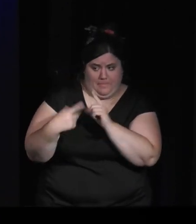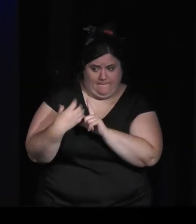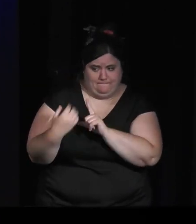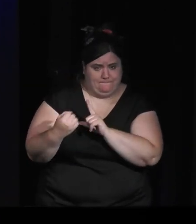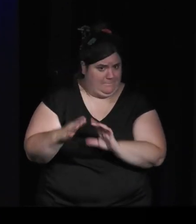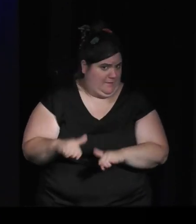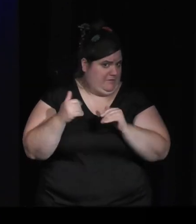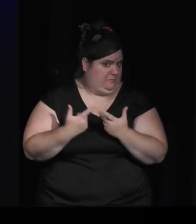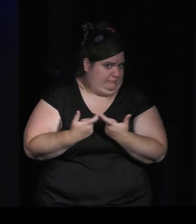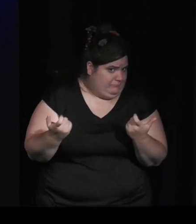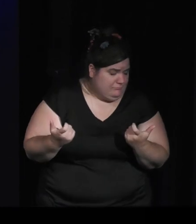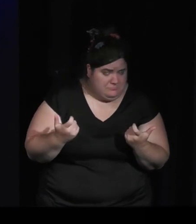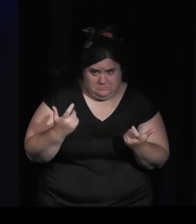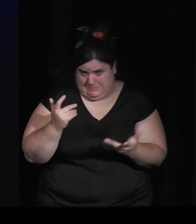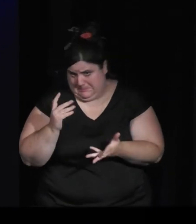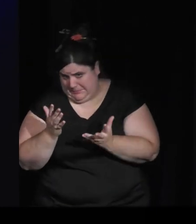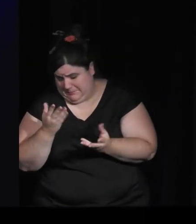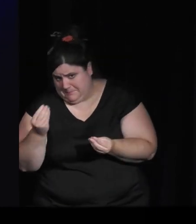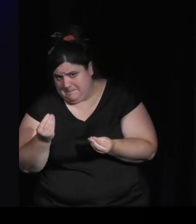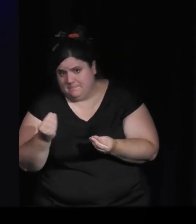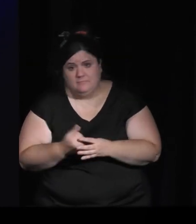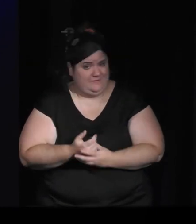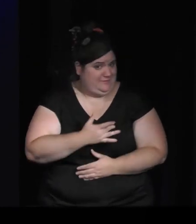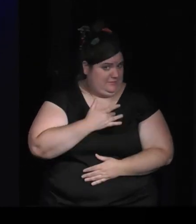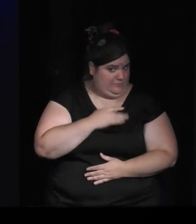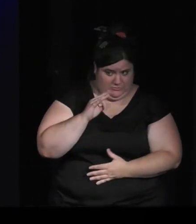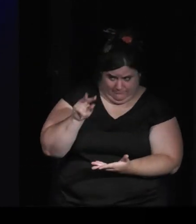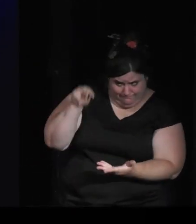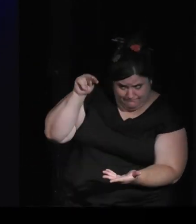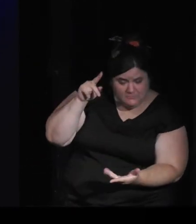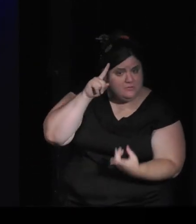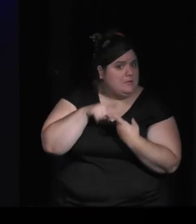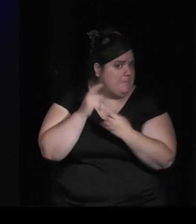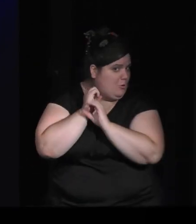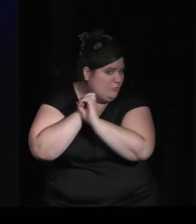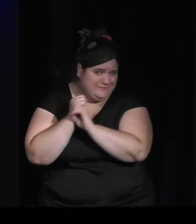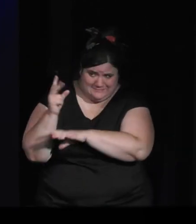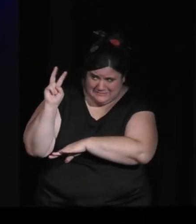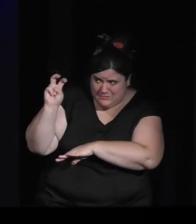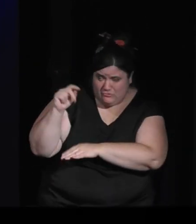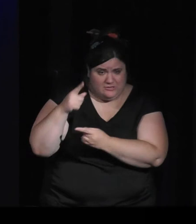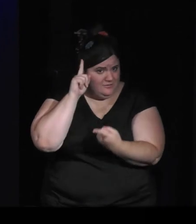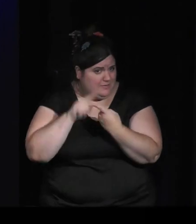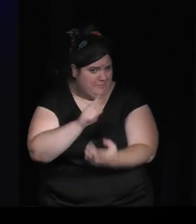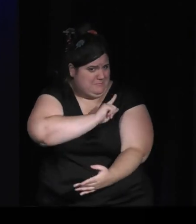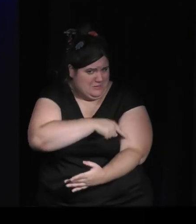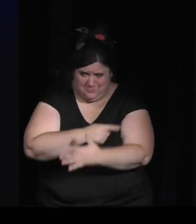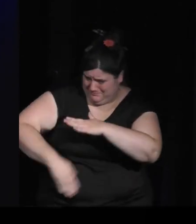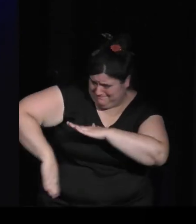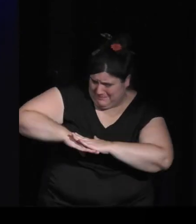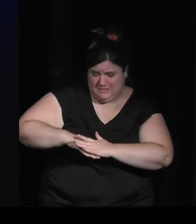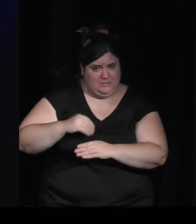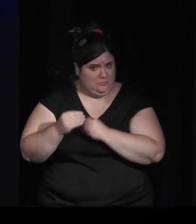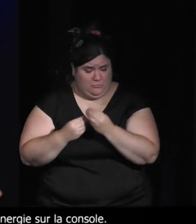décroissante, radicale, mais de se dire qu'est-ce que ce serait du jeu vidéo avec des contraintes aussi drastiques ? Peut-être